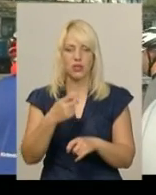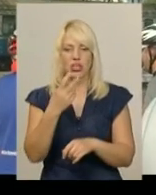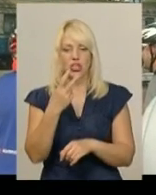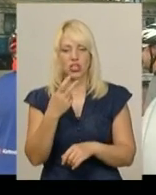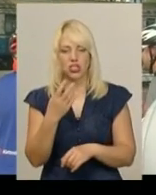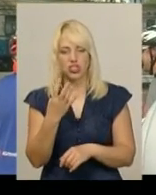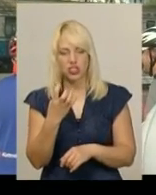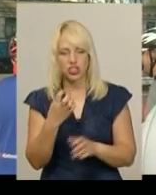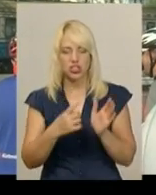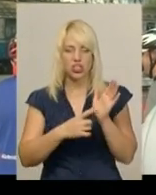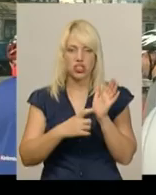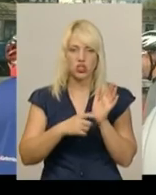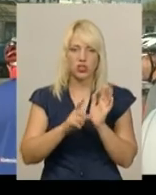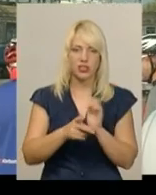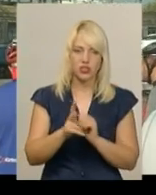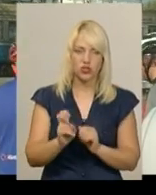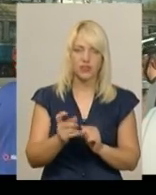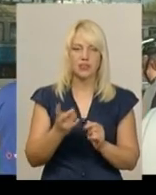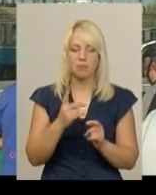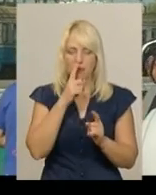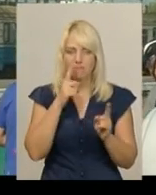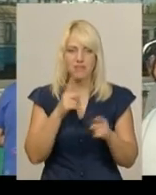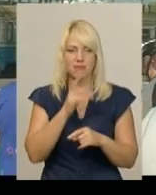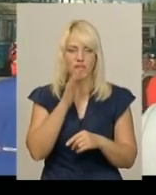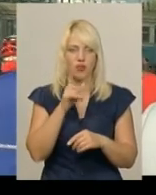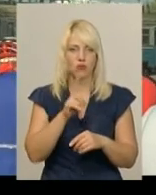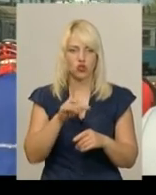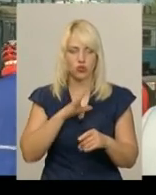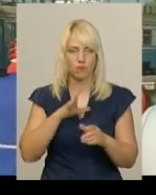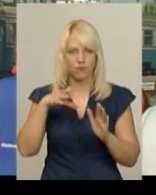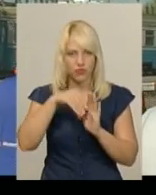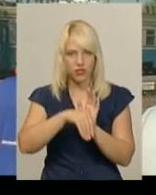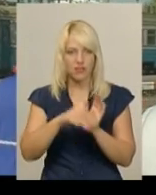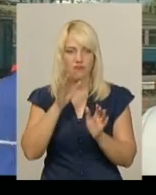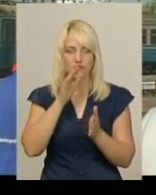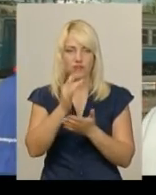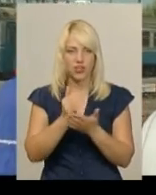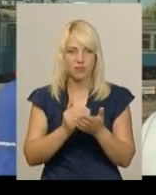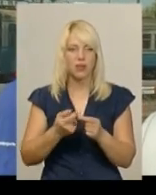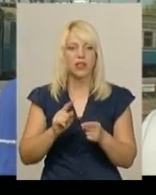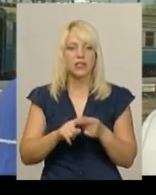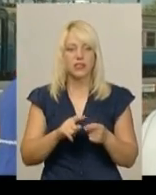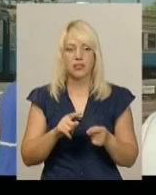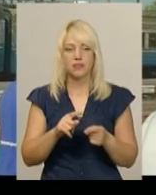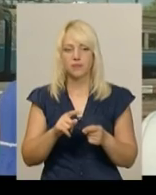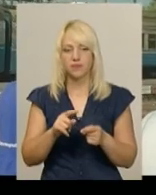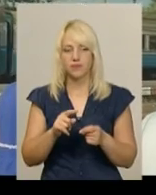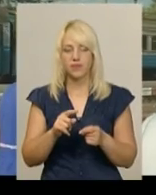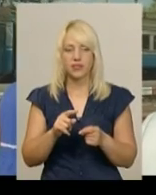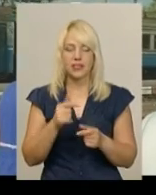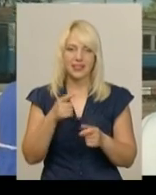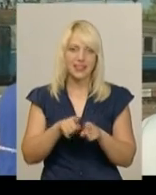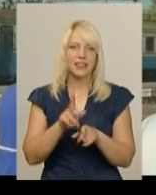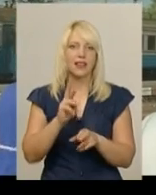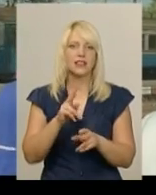1200. Є ліміт часу, який ти маєш вкластися. Це велолюбительство, але тим не менше, це таке змагання серед велолюбитель.